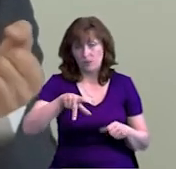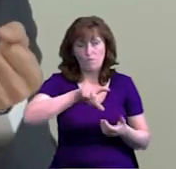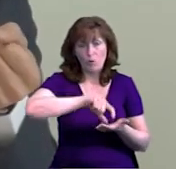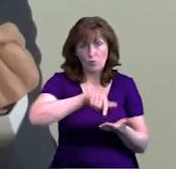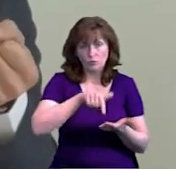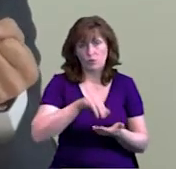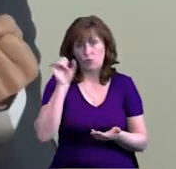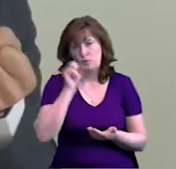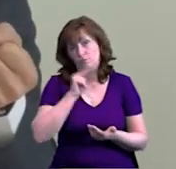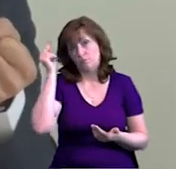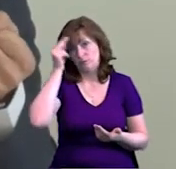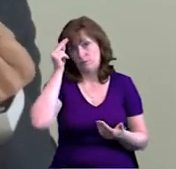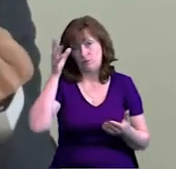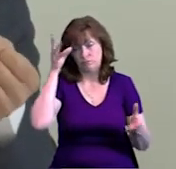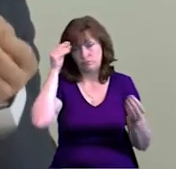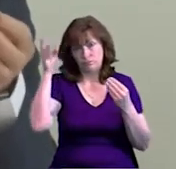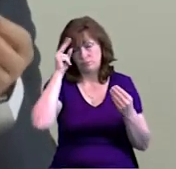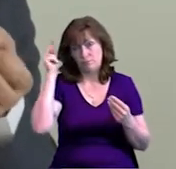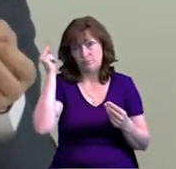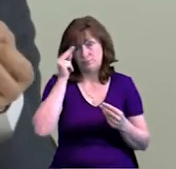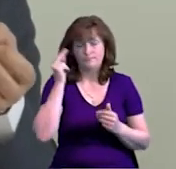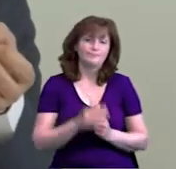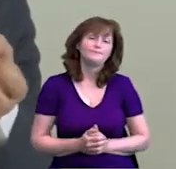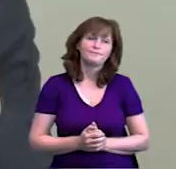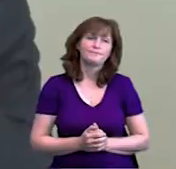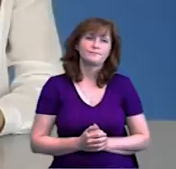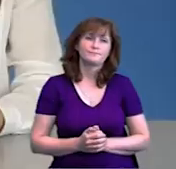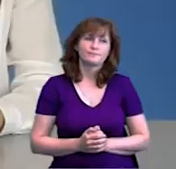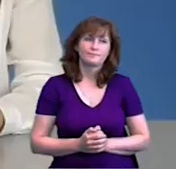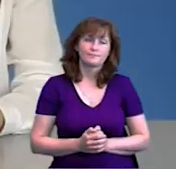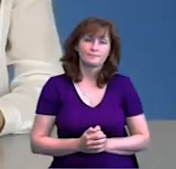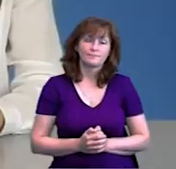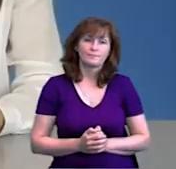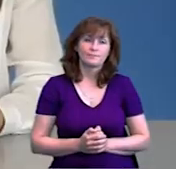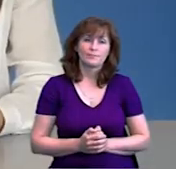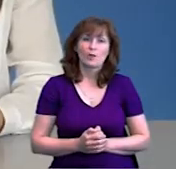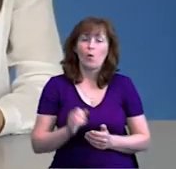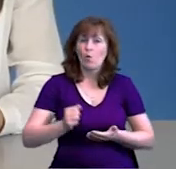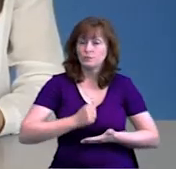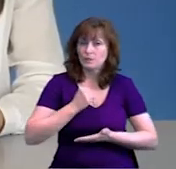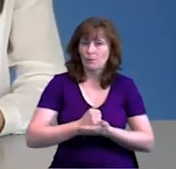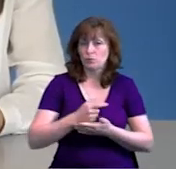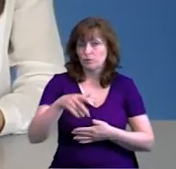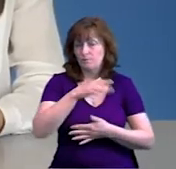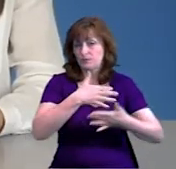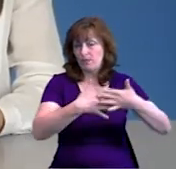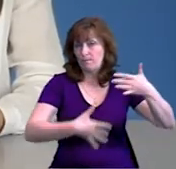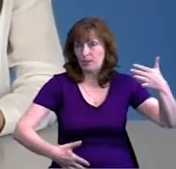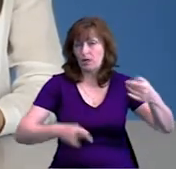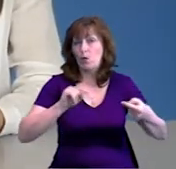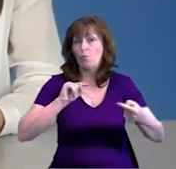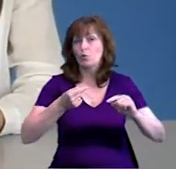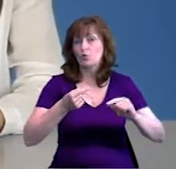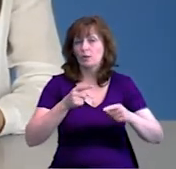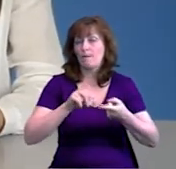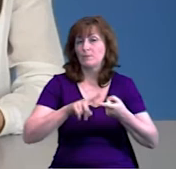і займатися освітнім процесом в звичному режимі. Остаточний перелік протиепідемічних заходів